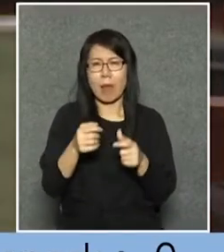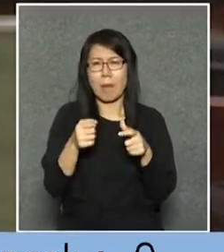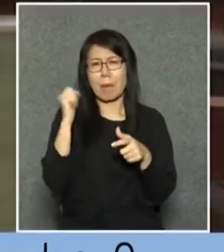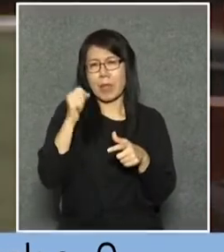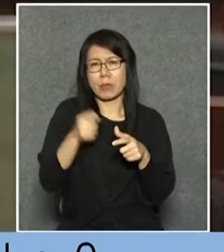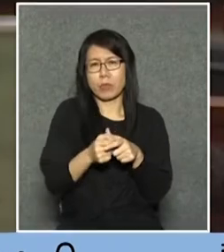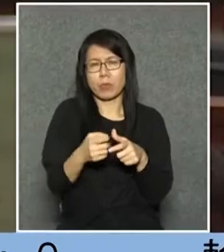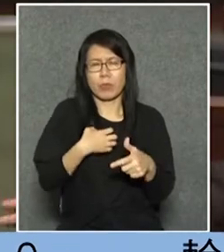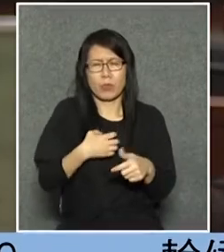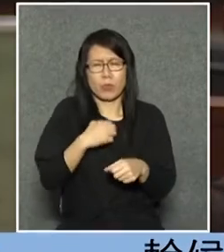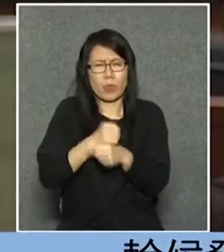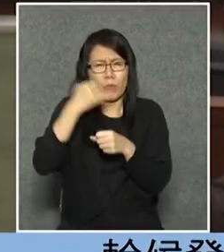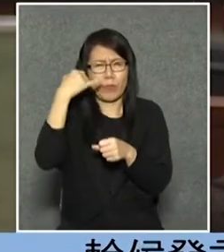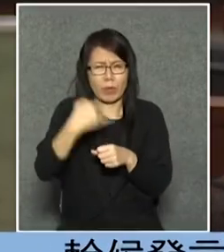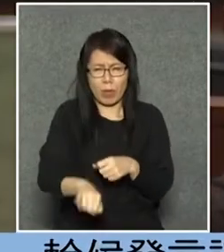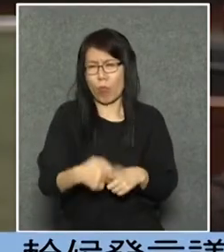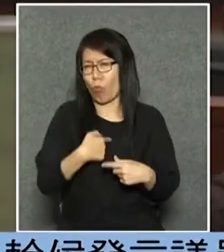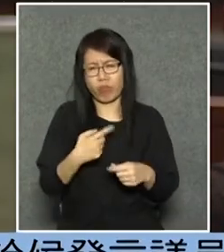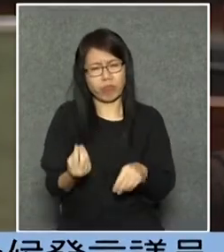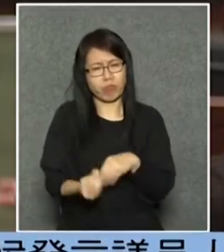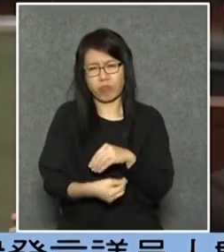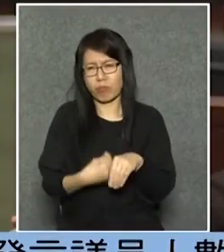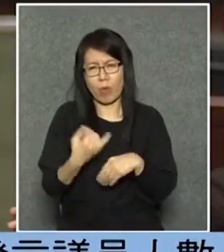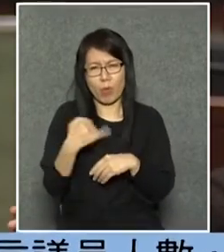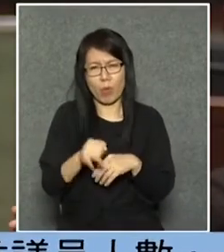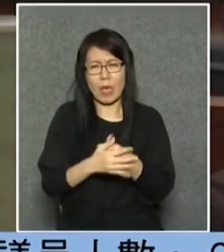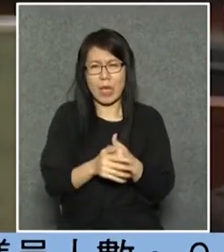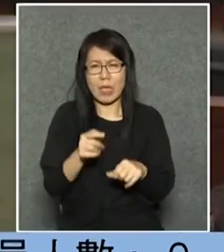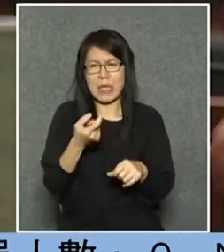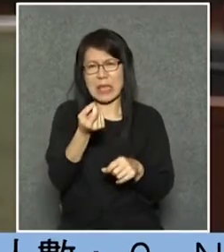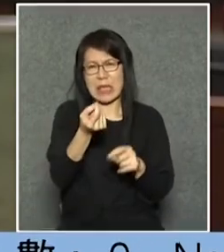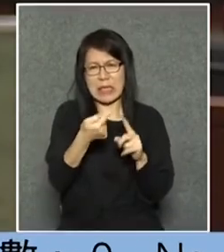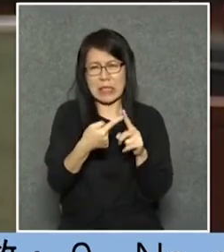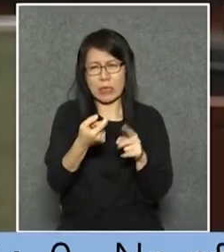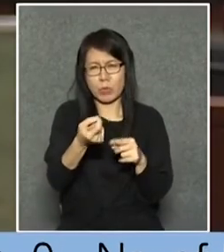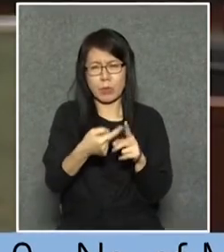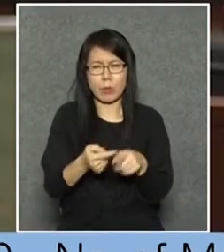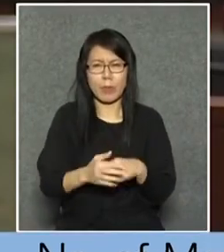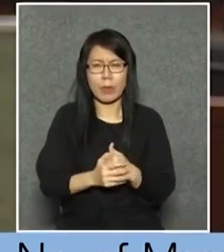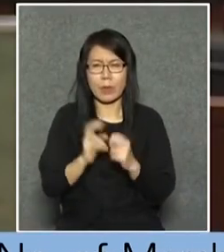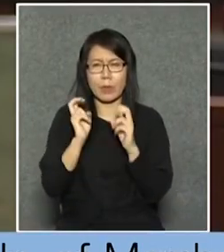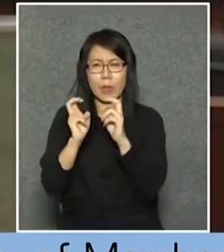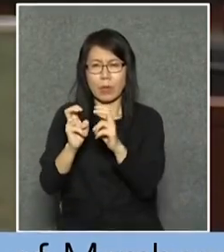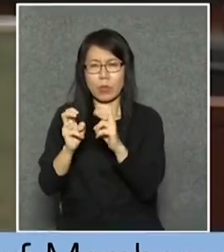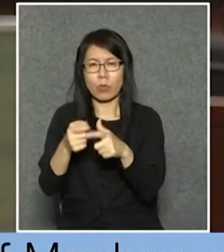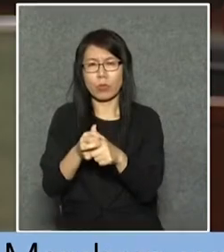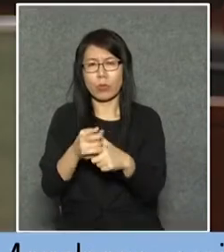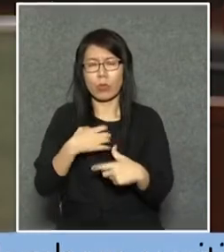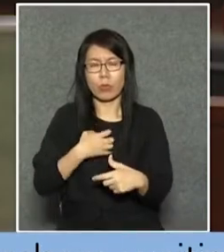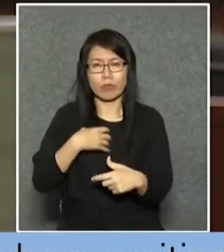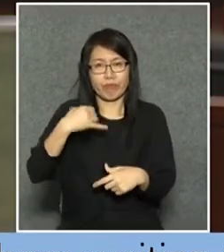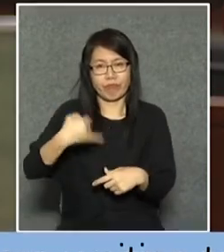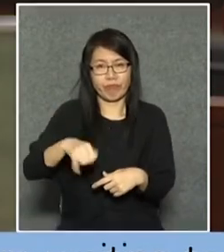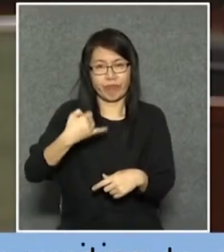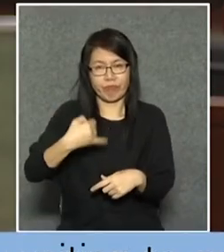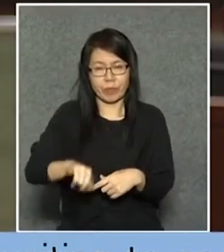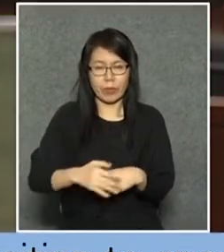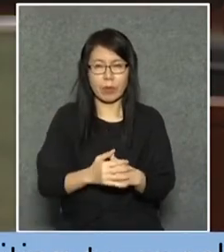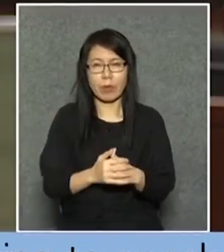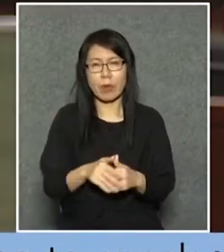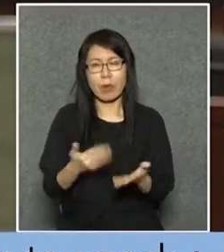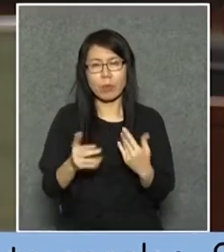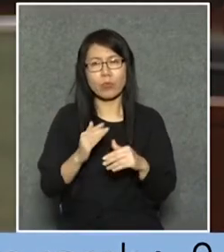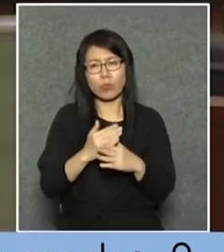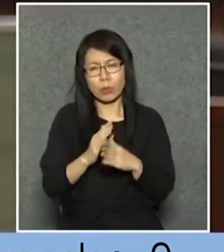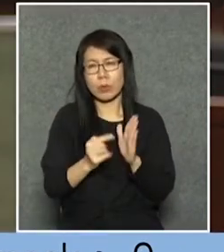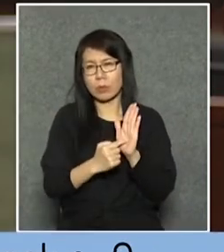做我不會做這些生意因為太少人鐵路公司覺得我沒有必要所以在這點上我